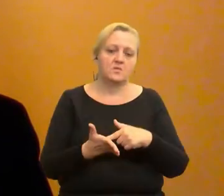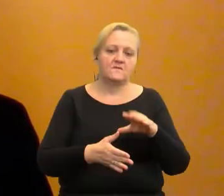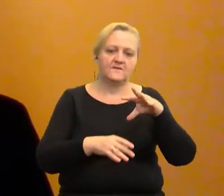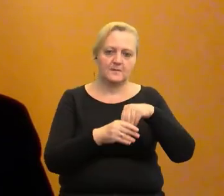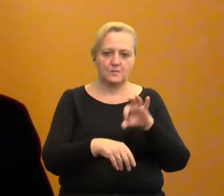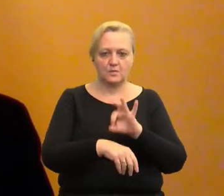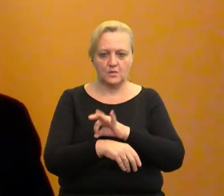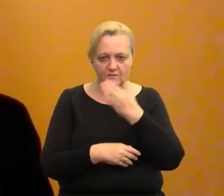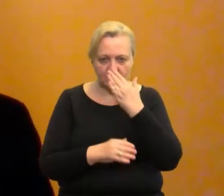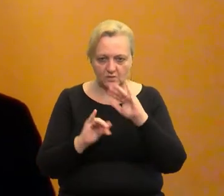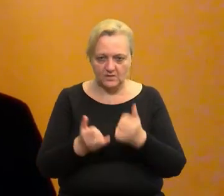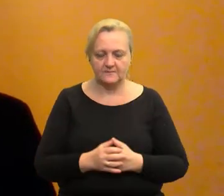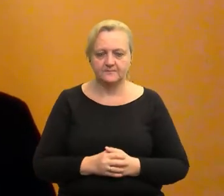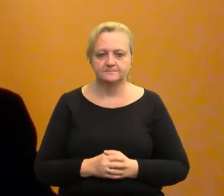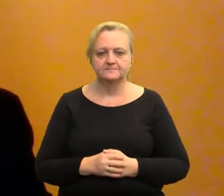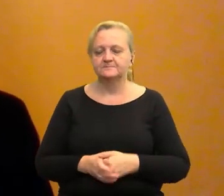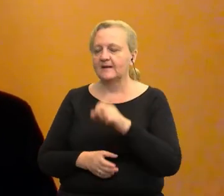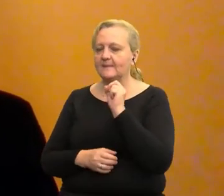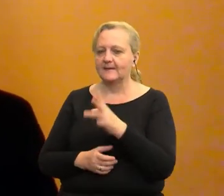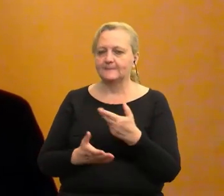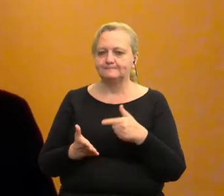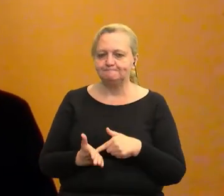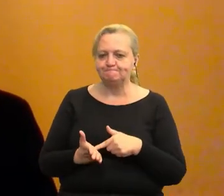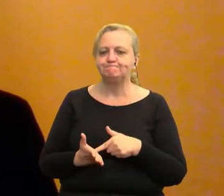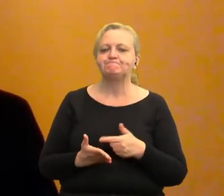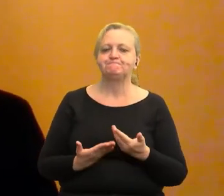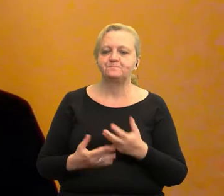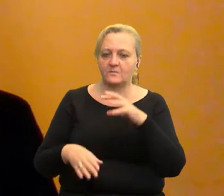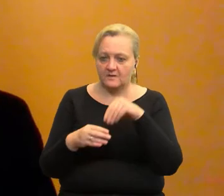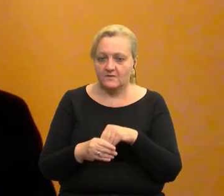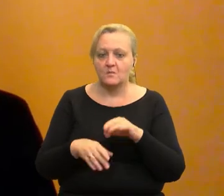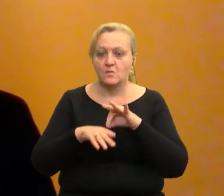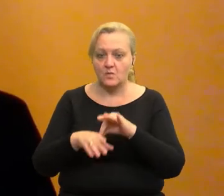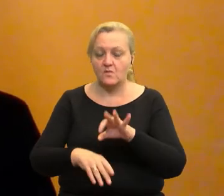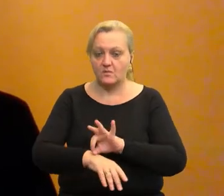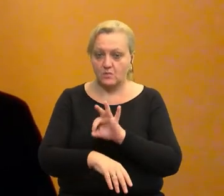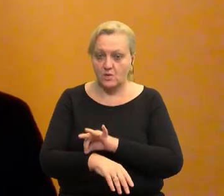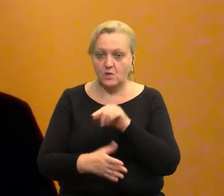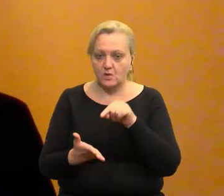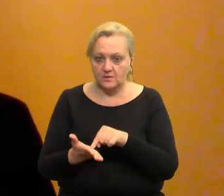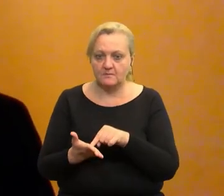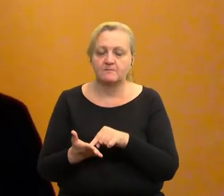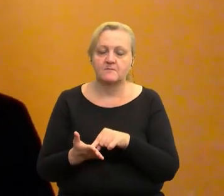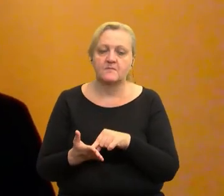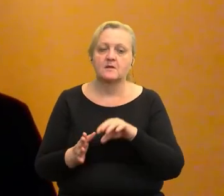projektu? Tak. W ramach prowadzonego projektu powstało łącznie ponad